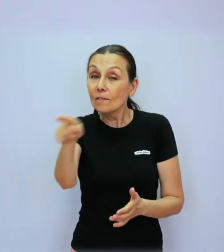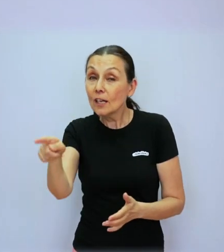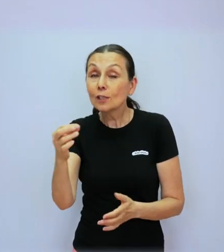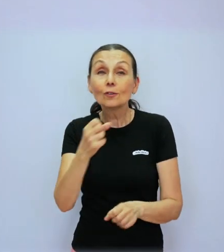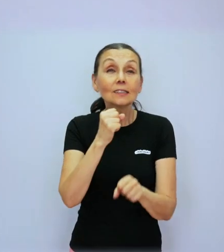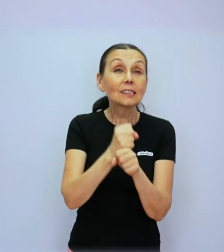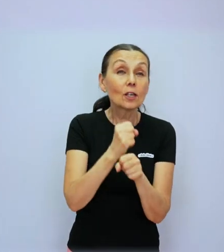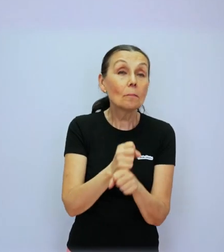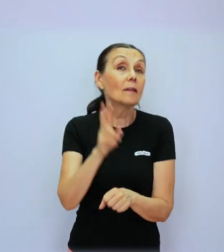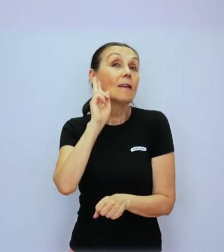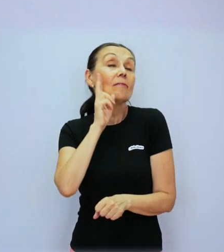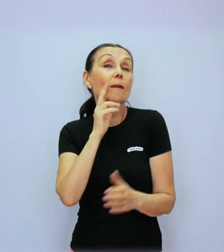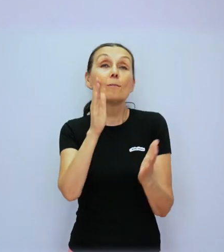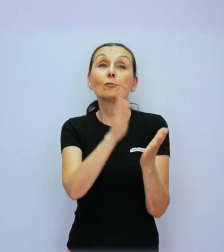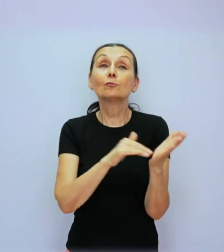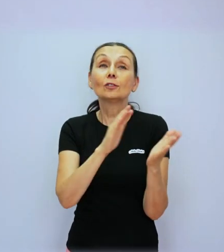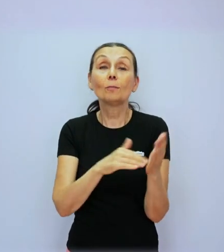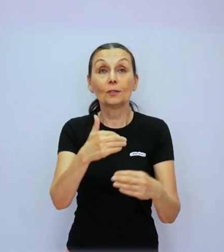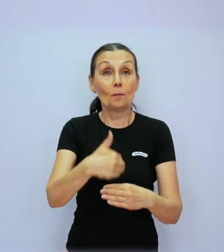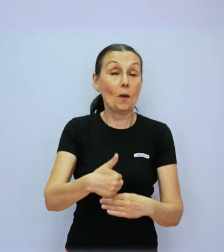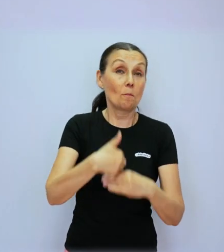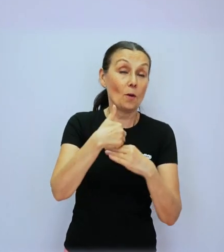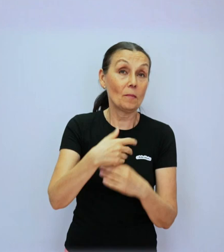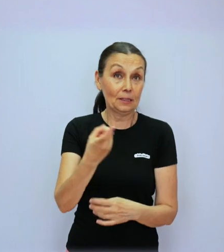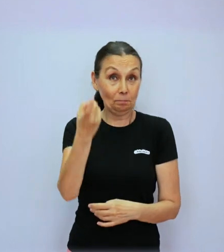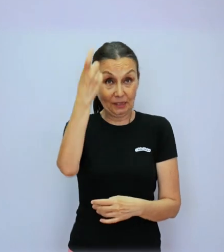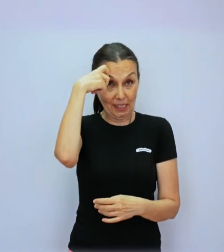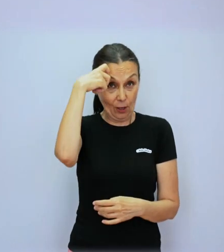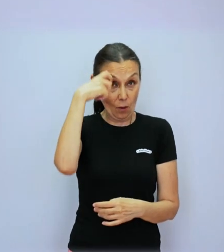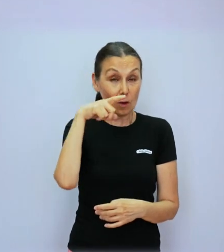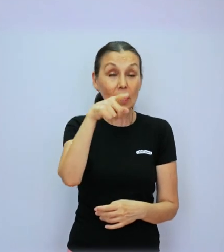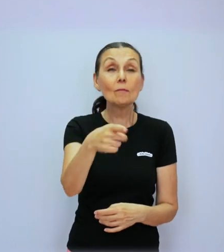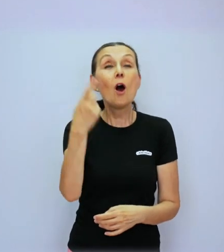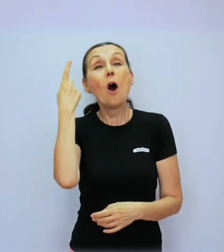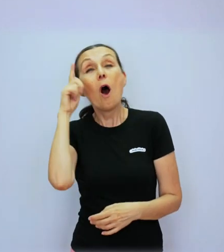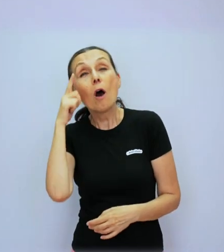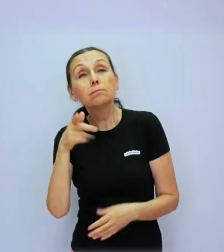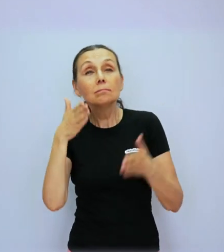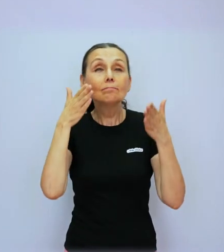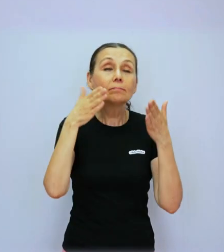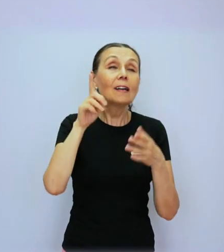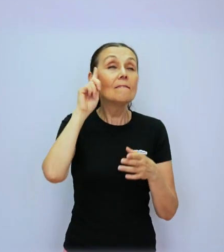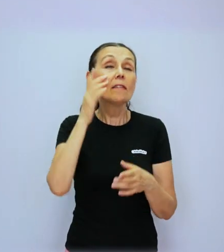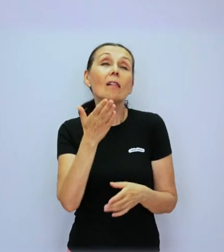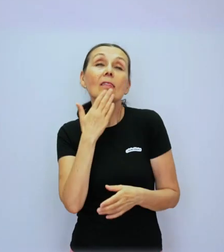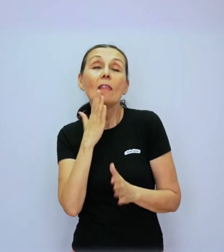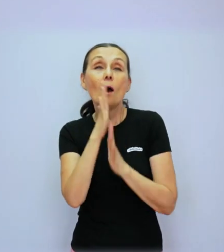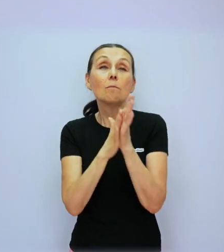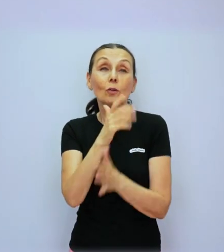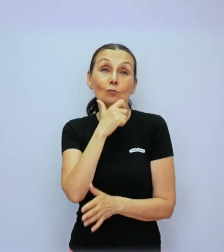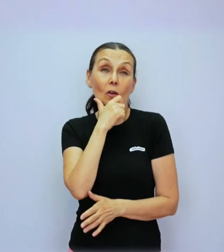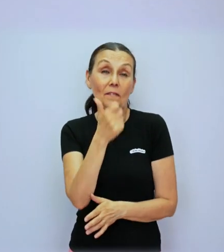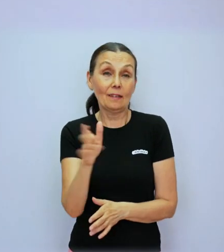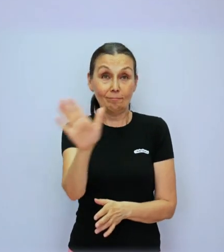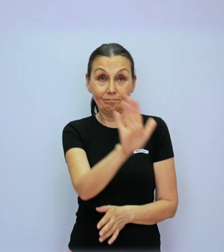nad tým, čo sa deje, keď nepočujúci potrebuje pomoť psychologa, odborníkov, ktorí ovládajú posunkový jazyk,